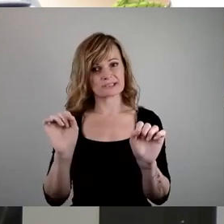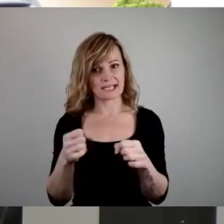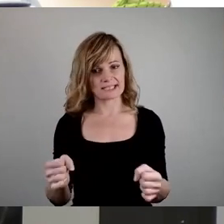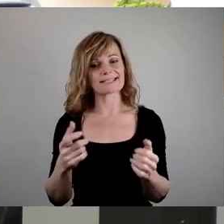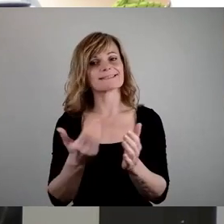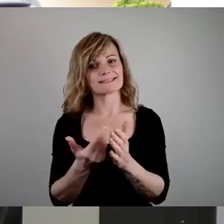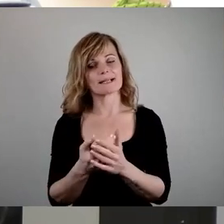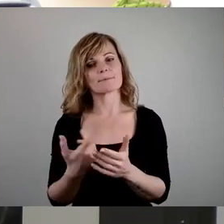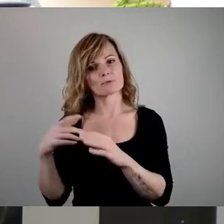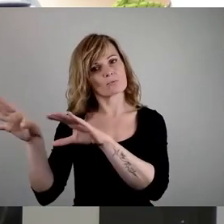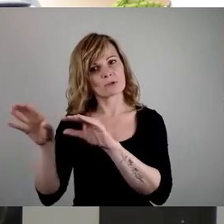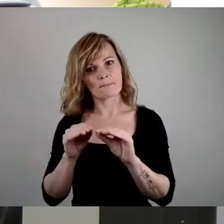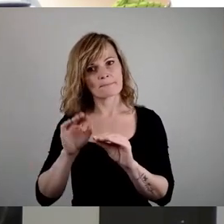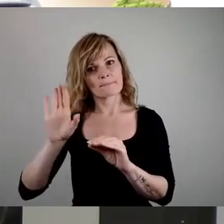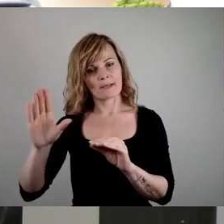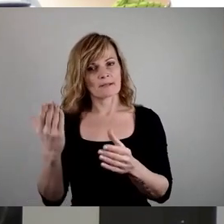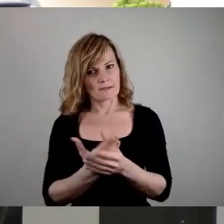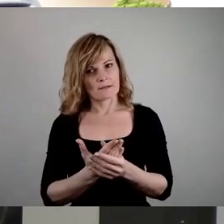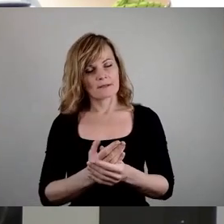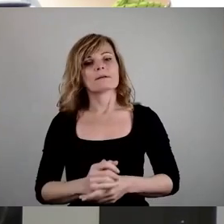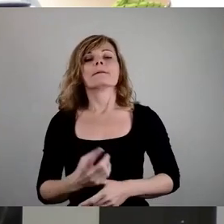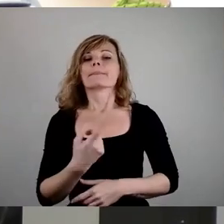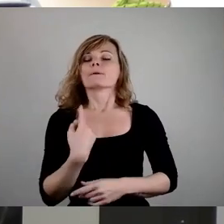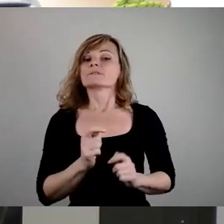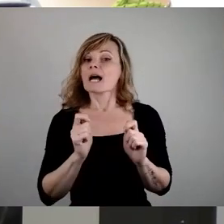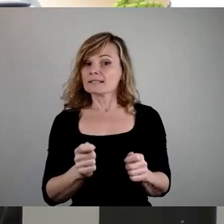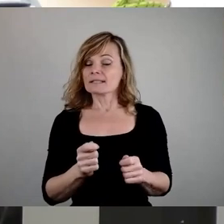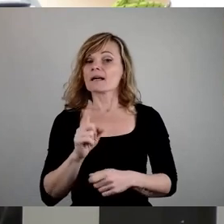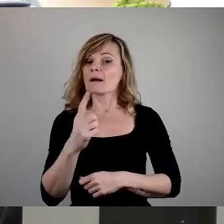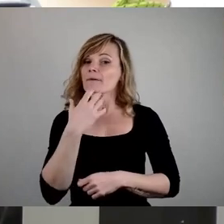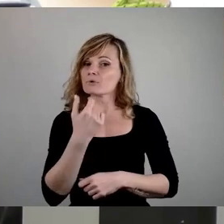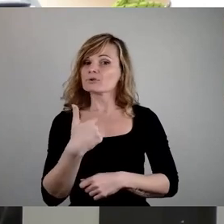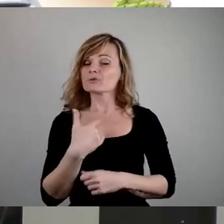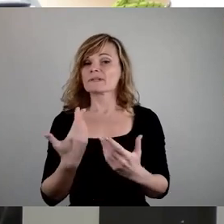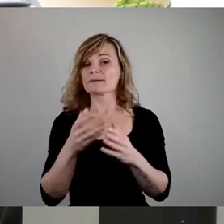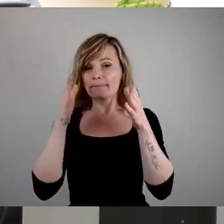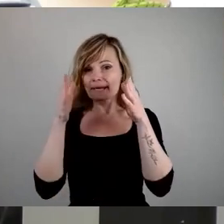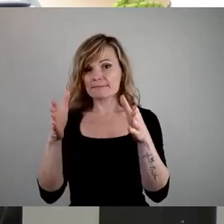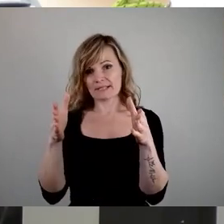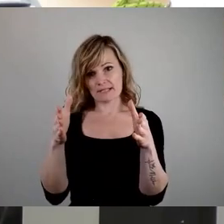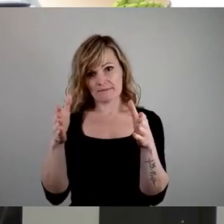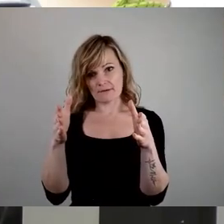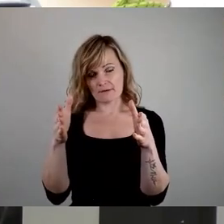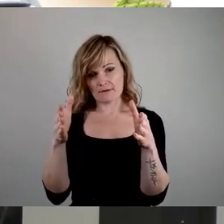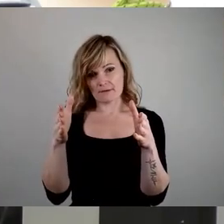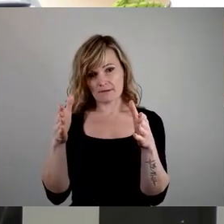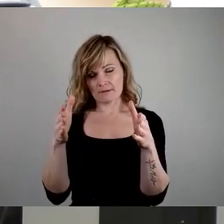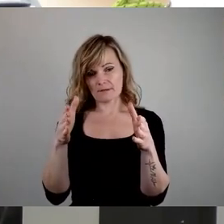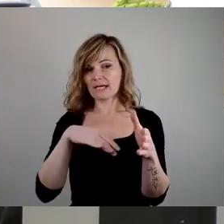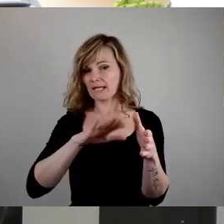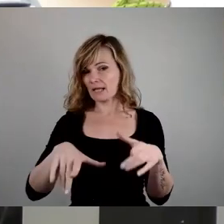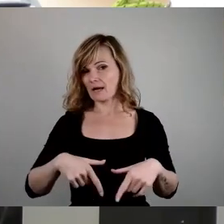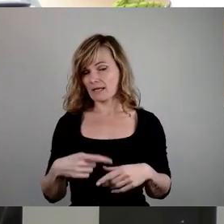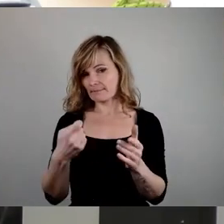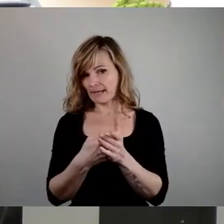jetzt komme ich zu dem, was uns betrifft, unser Antrag betrifft, was wir allerdings wollen, ist perspektivisch eine Senkung der Kita-Beiträge auf das